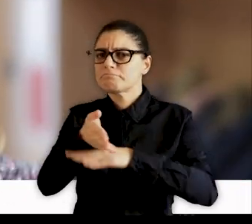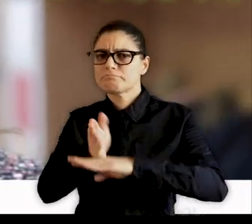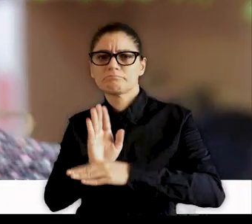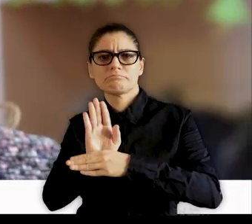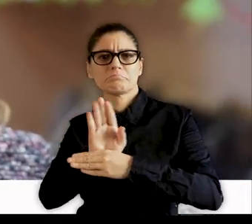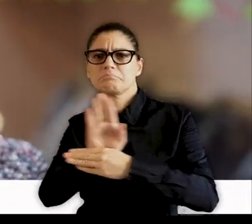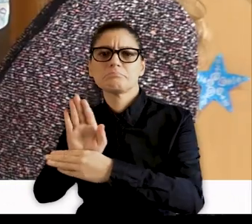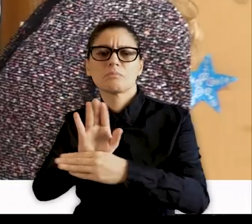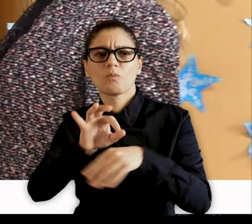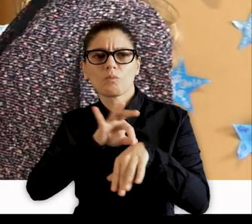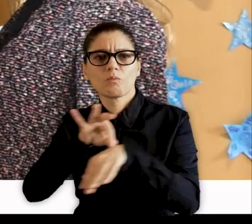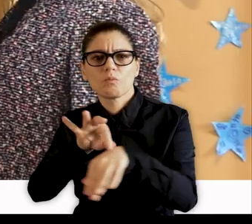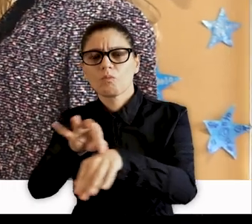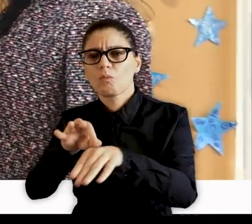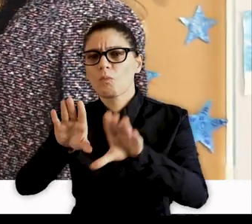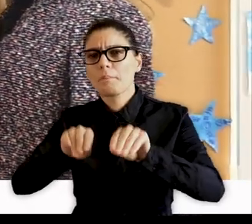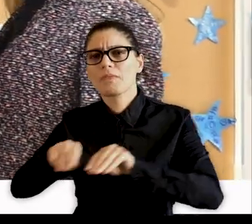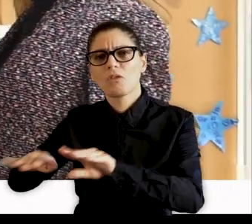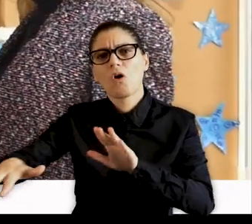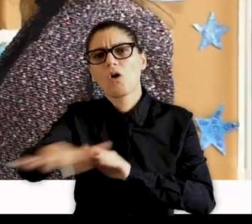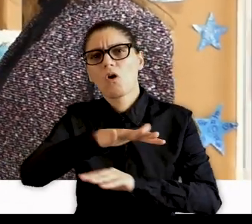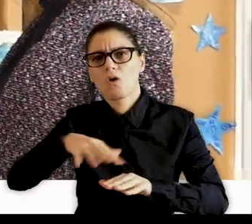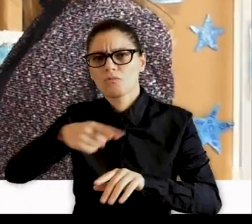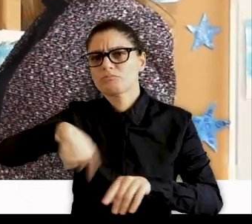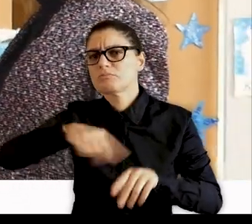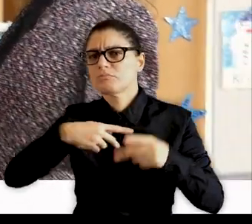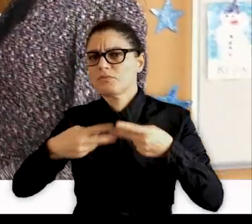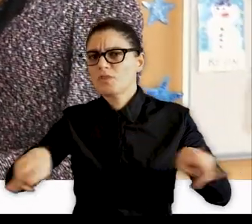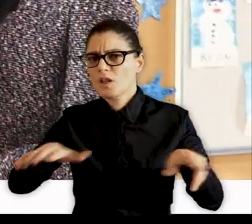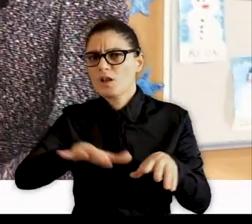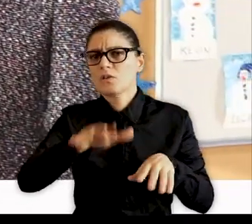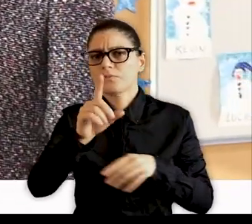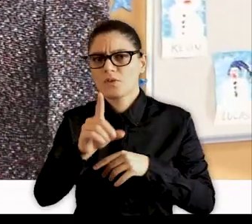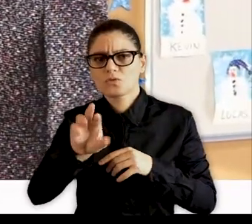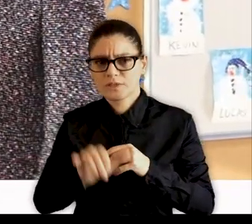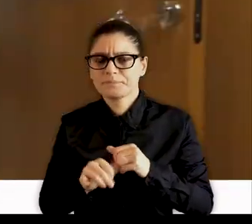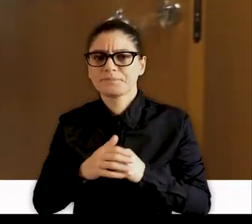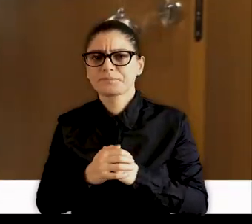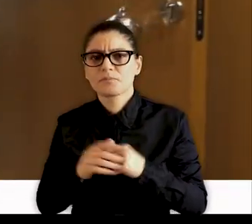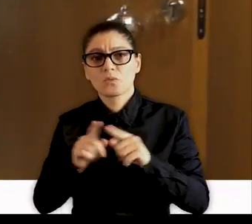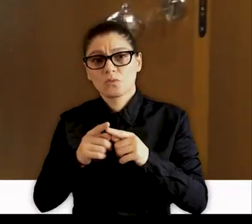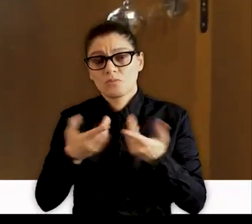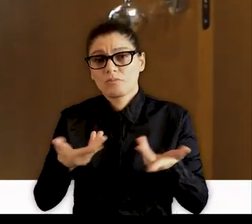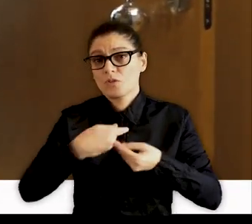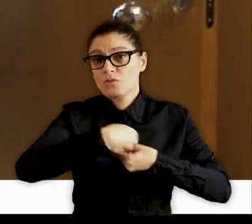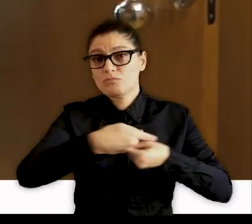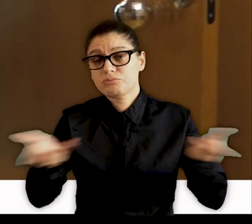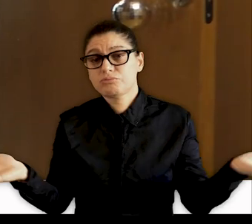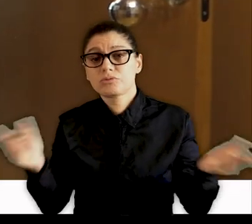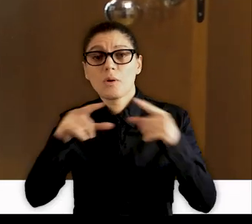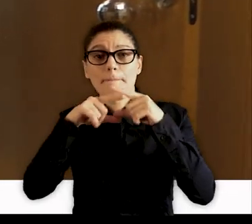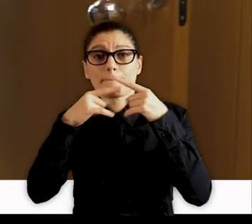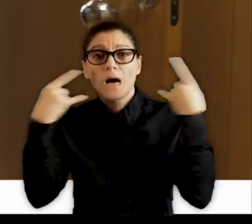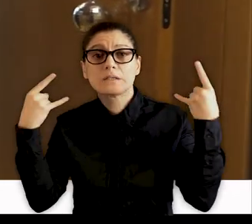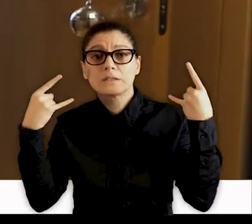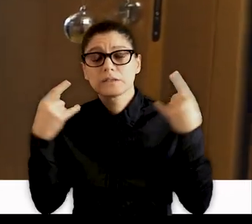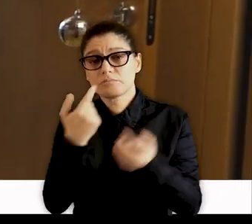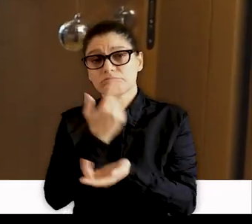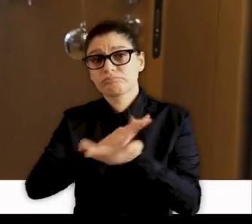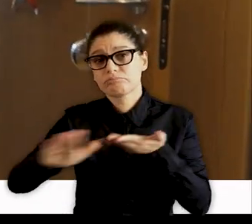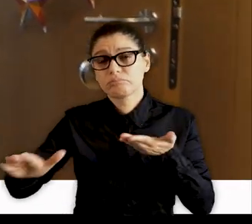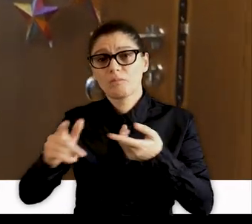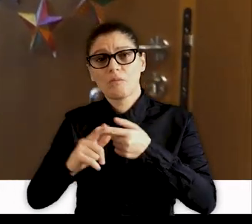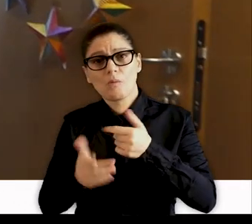présente à vos côtés et pour protéger les habitants de notre ville, en vous distribuant gratuitement des masques, en